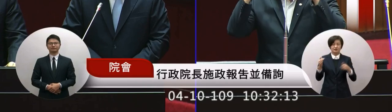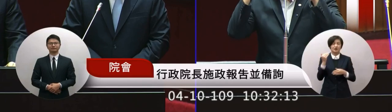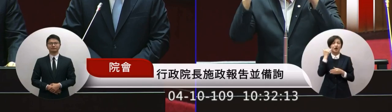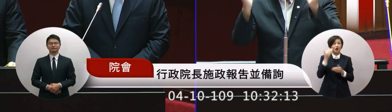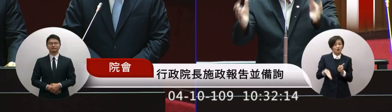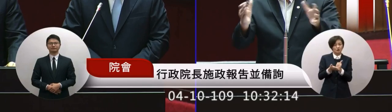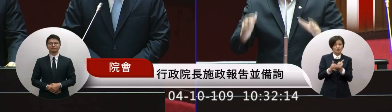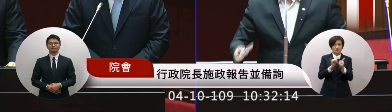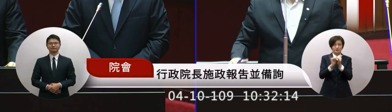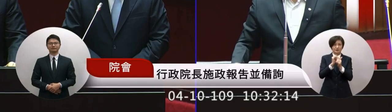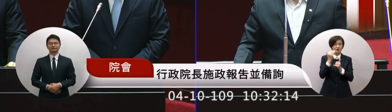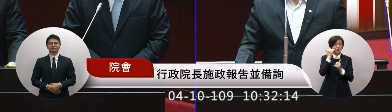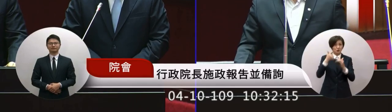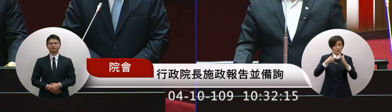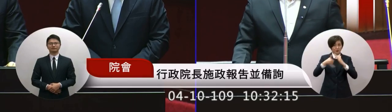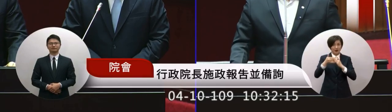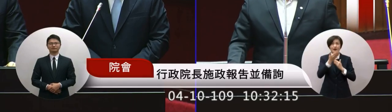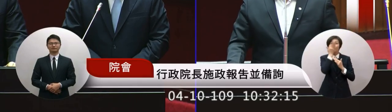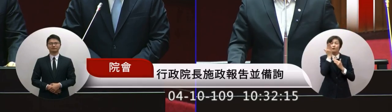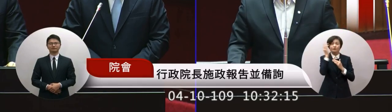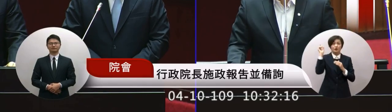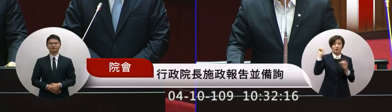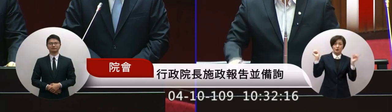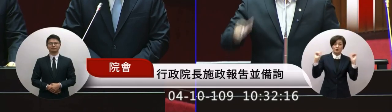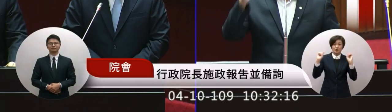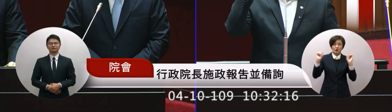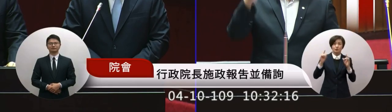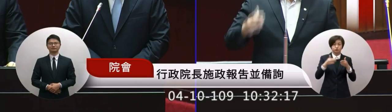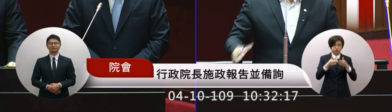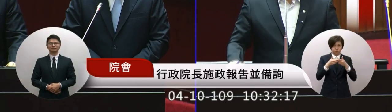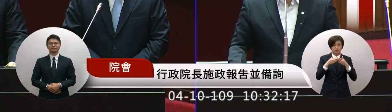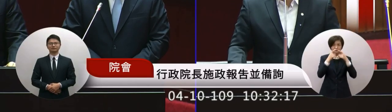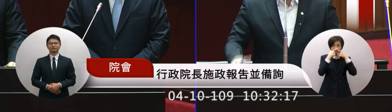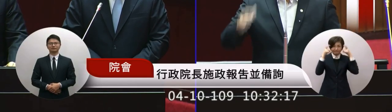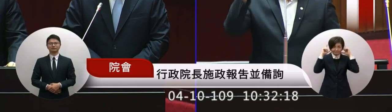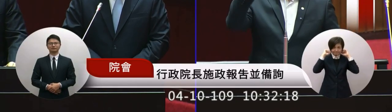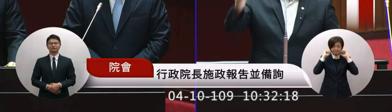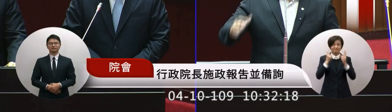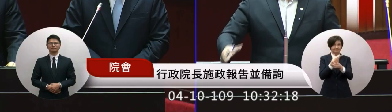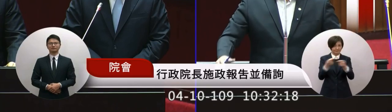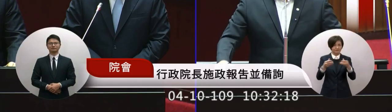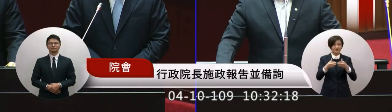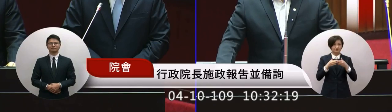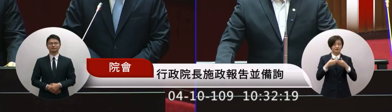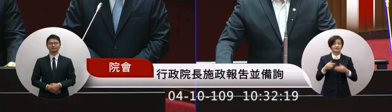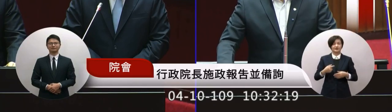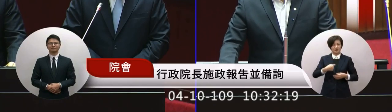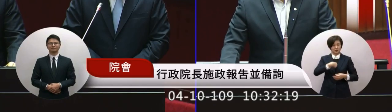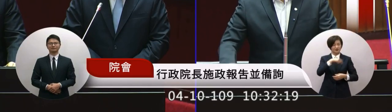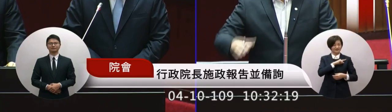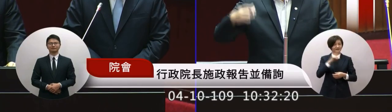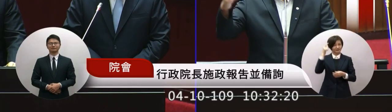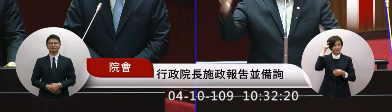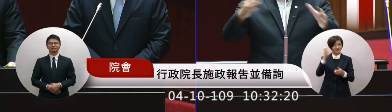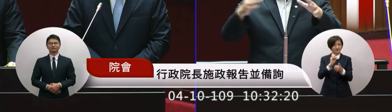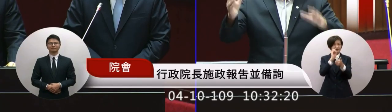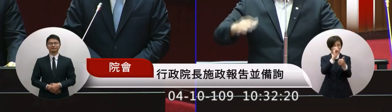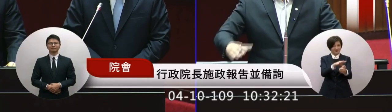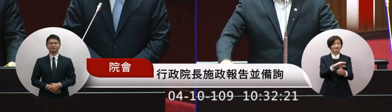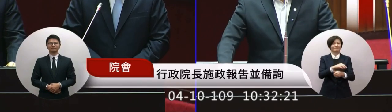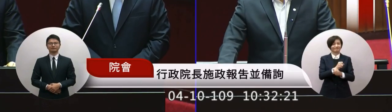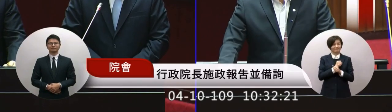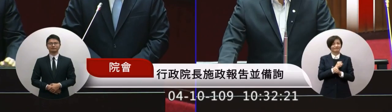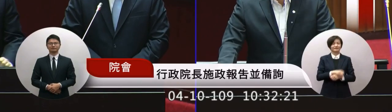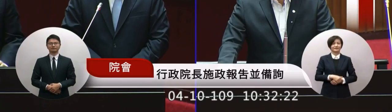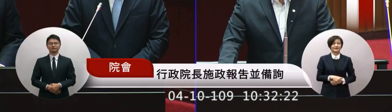那是不是請你戴口罩這個可能這是我個人的建議對我們的這個防疫就群聚